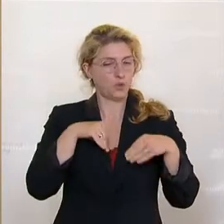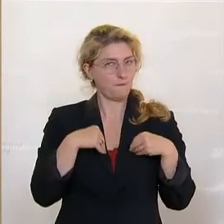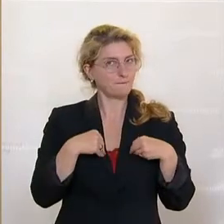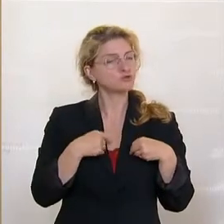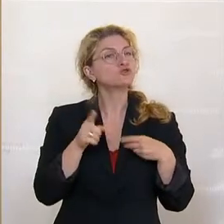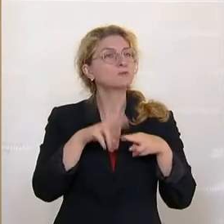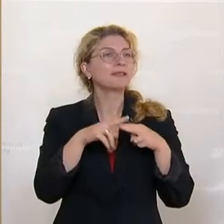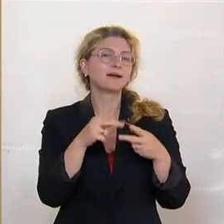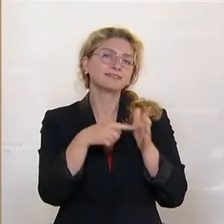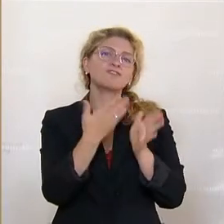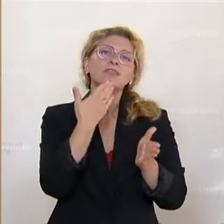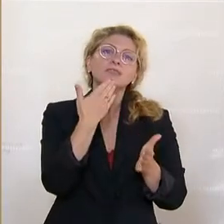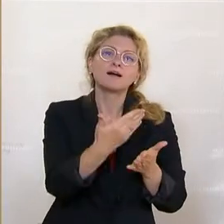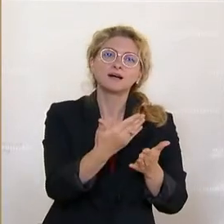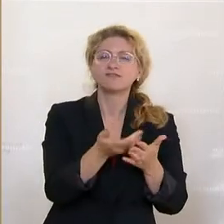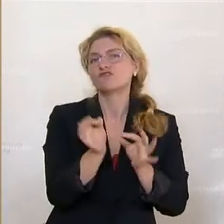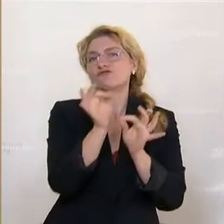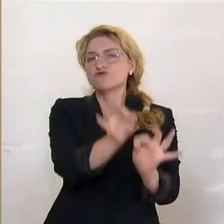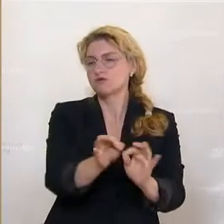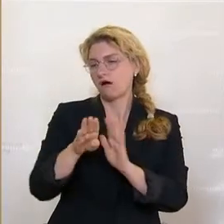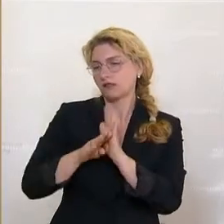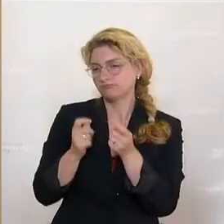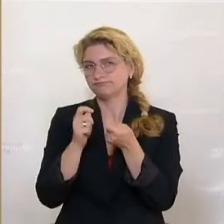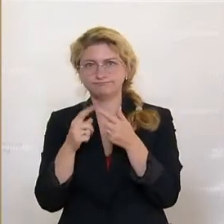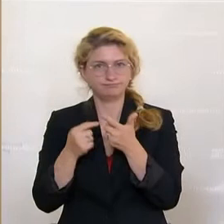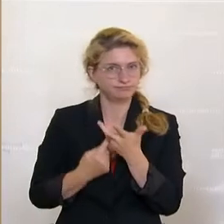Dankbarkeit gezeigt. Das gehört auch zum System Kurz dazu.